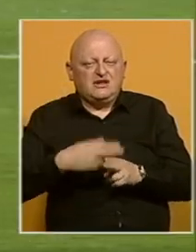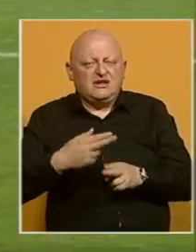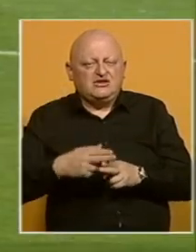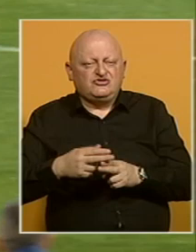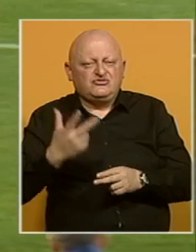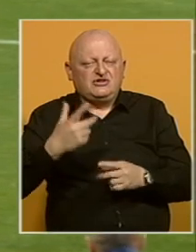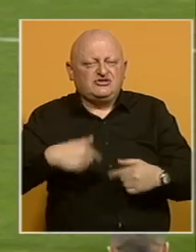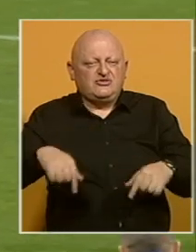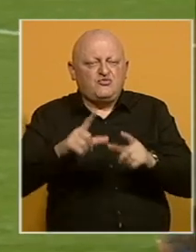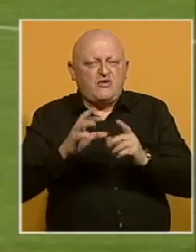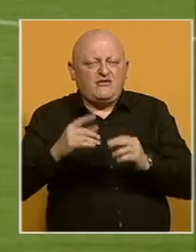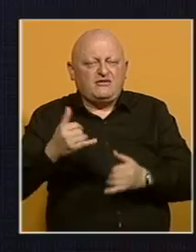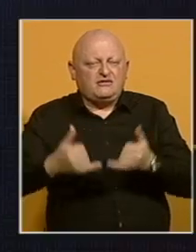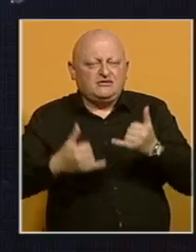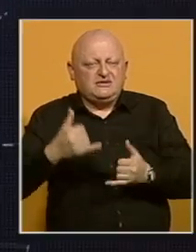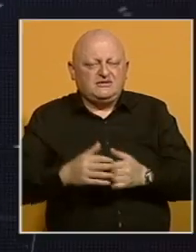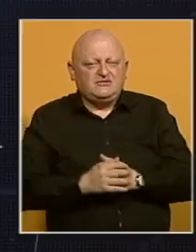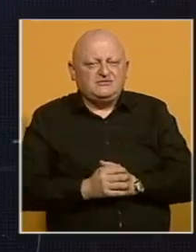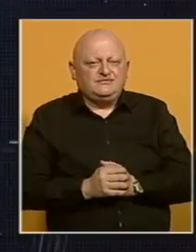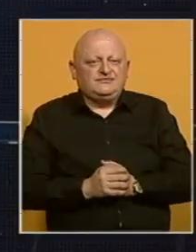golova u trećem kolu UEFA Ligje nacije.